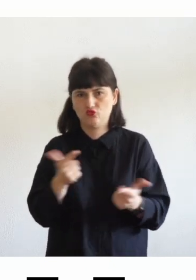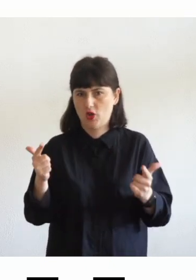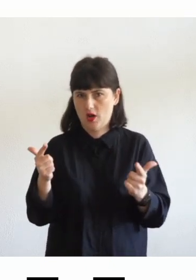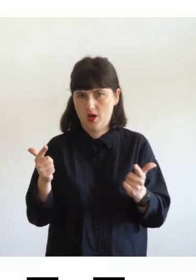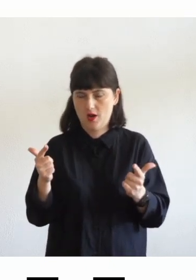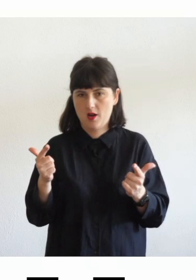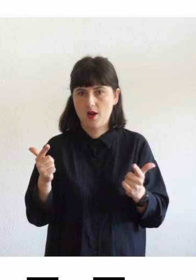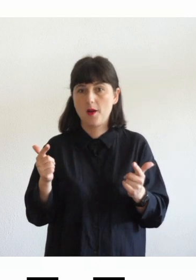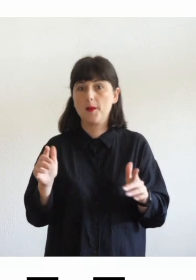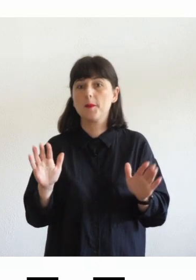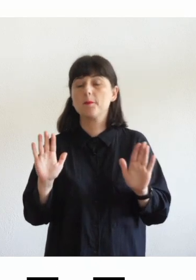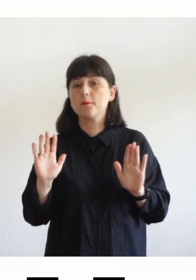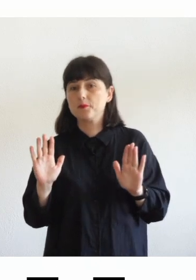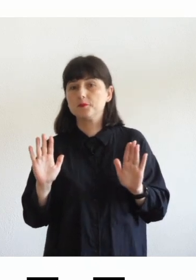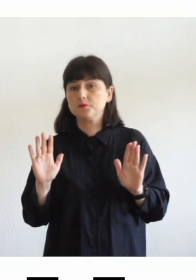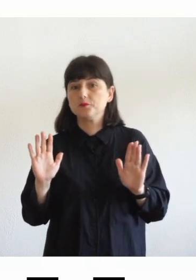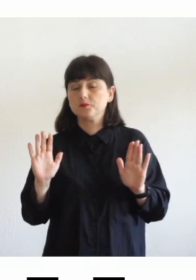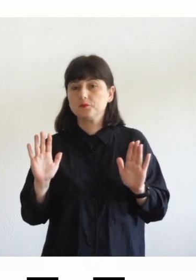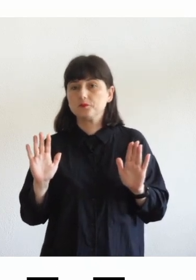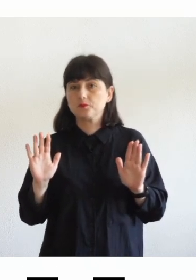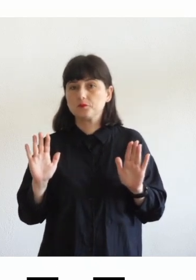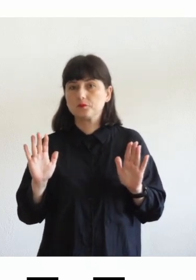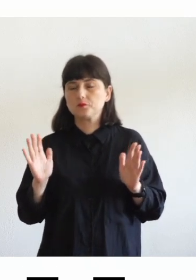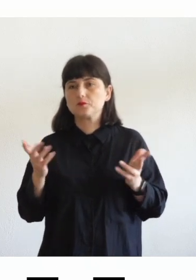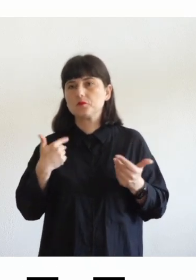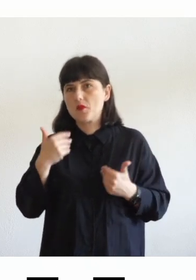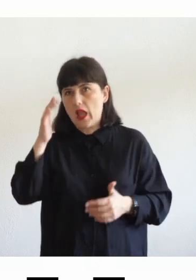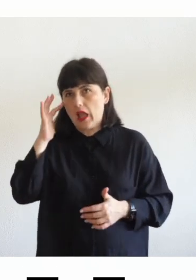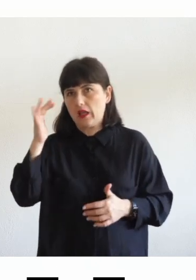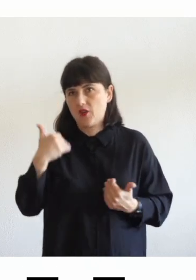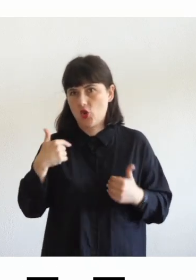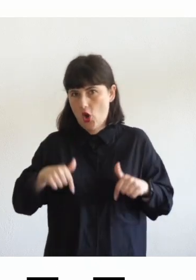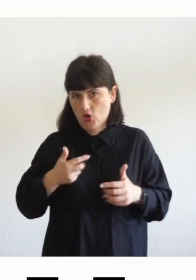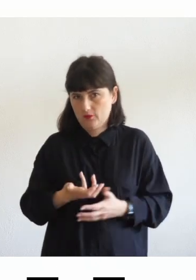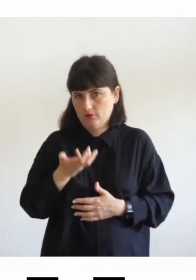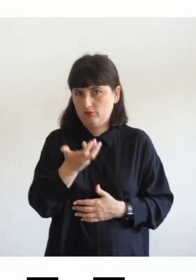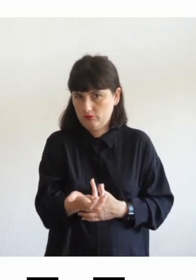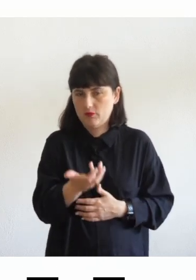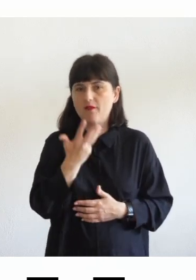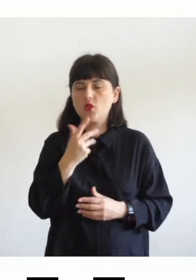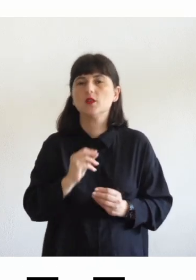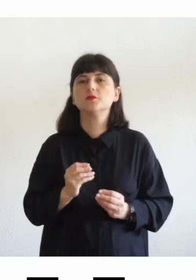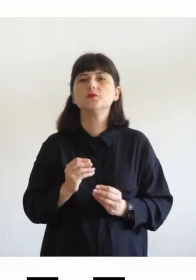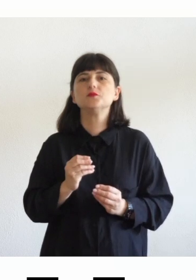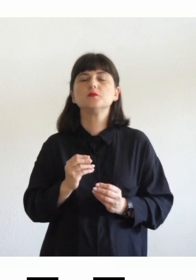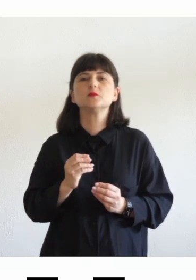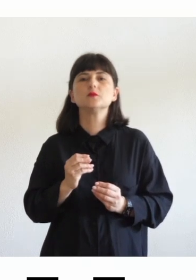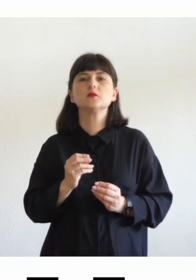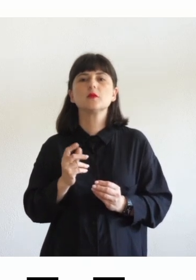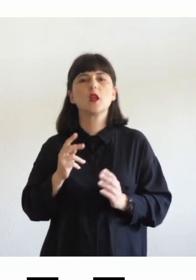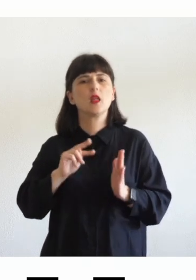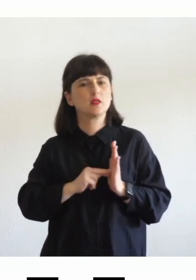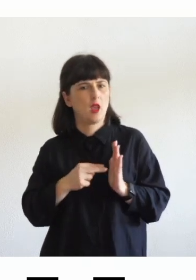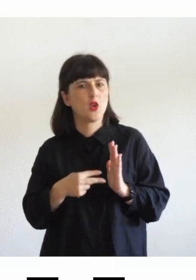però quello che quella riflessione che vi porto oggi è questa però ci sono le tecnologie